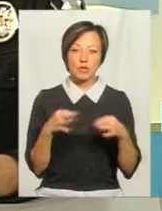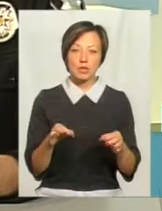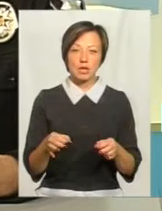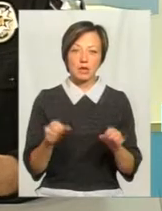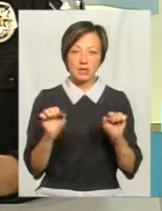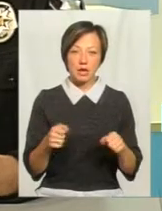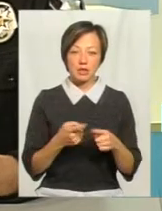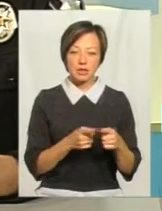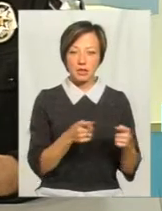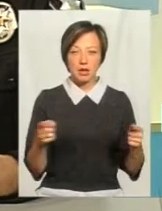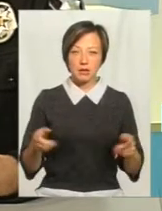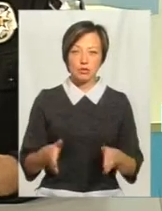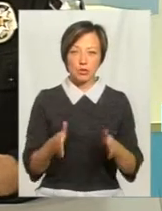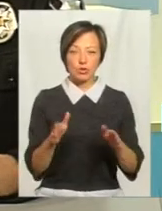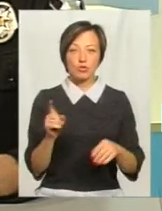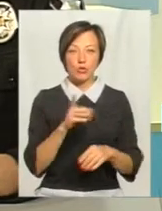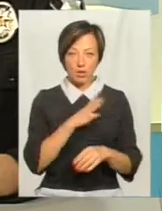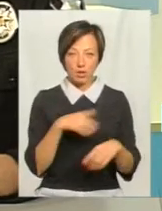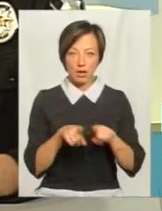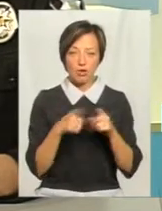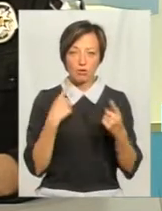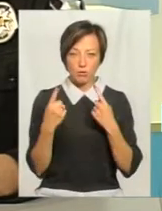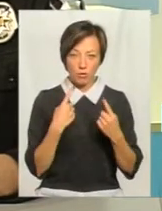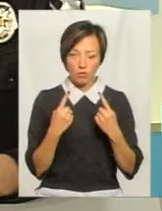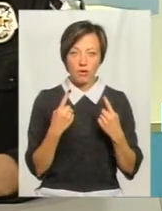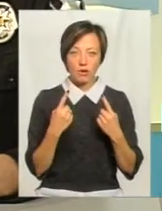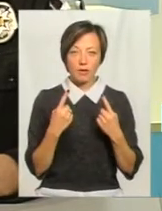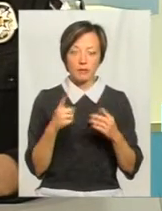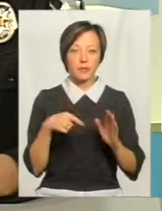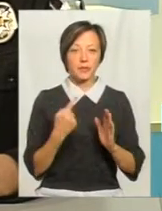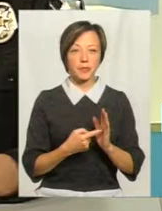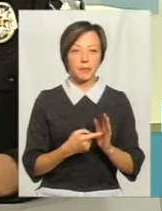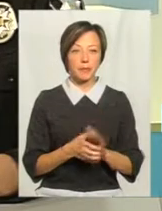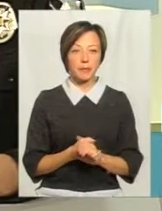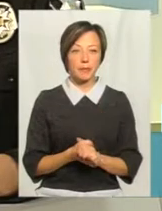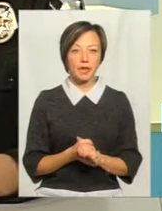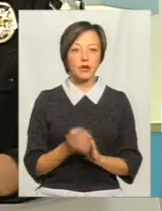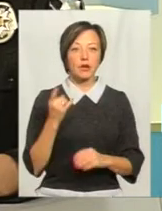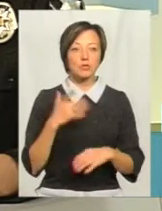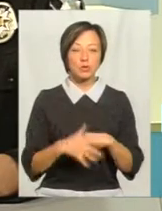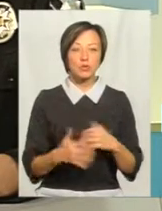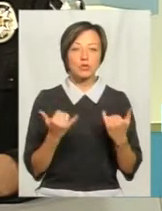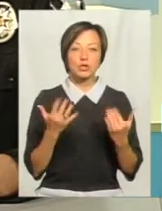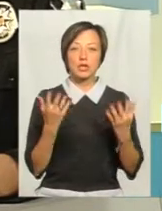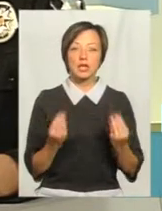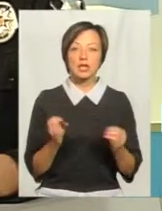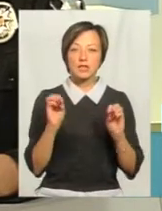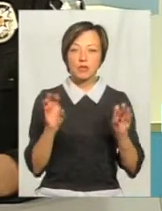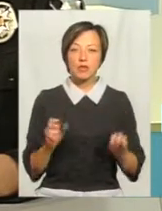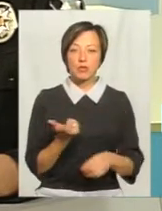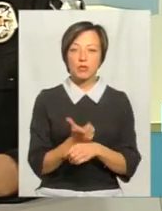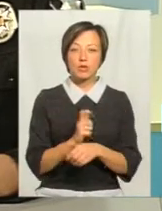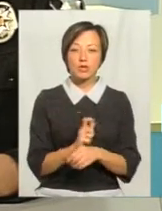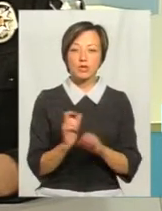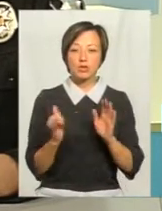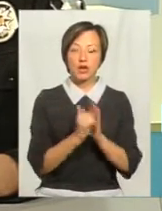ділянці дороги. І що, була така розмова, і вона не переросла? Ну, ви розумієте, на сьогоднішній день світлофори більше ставляться там, де